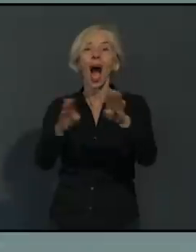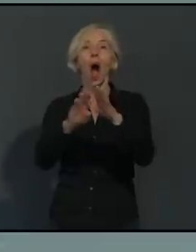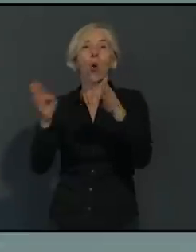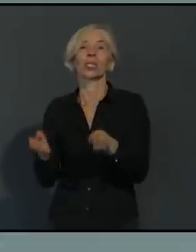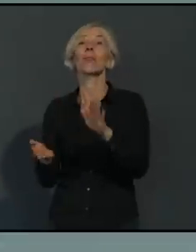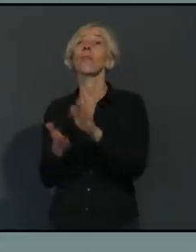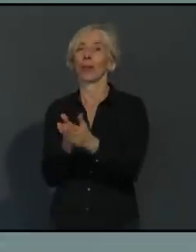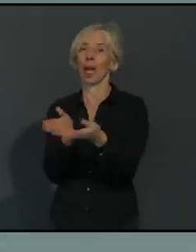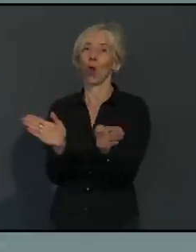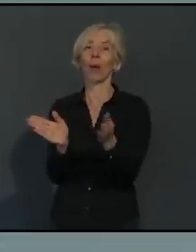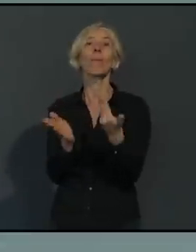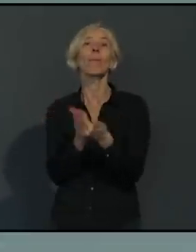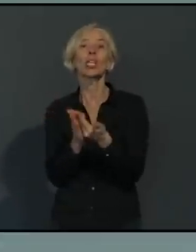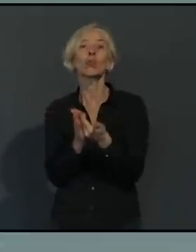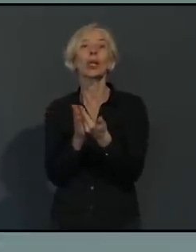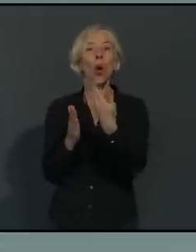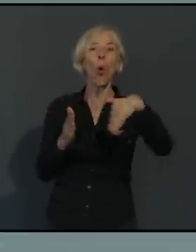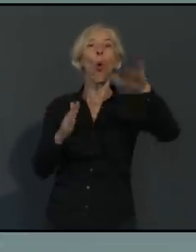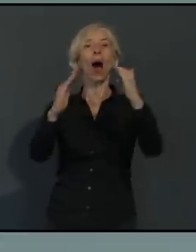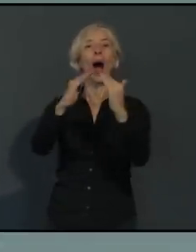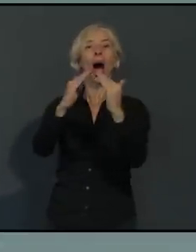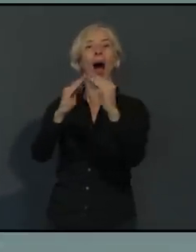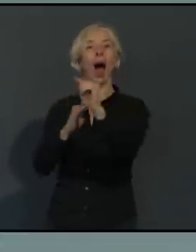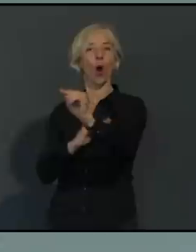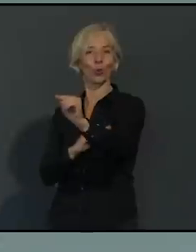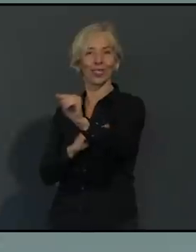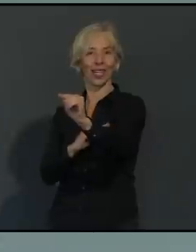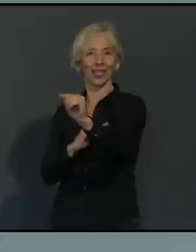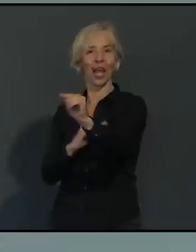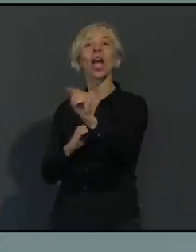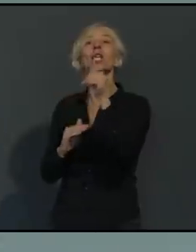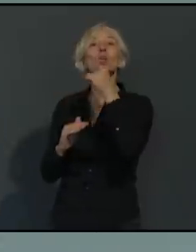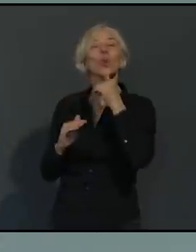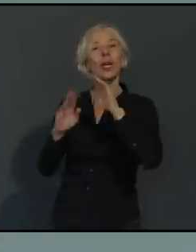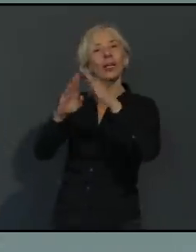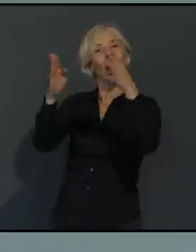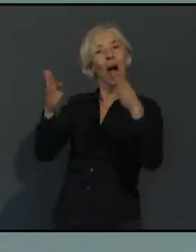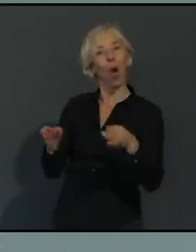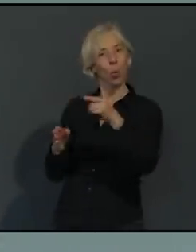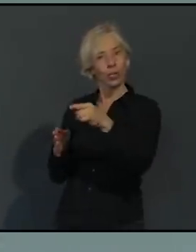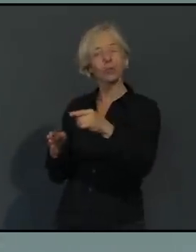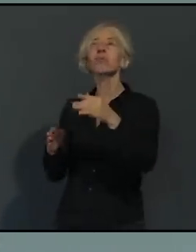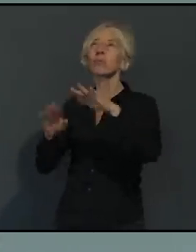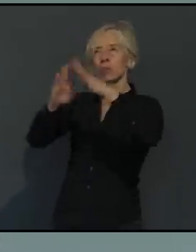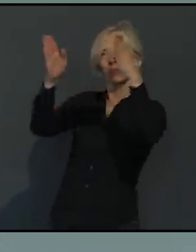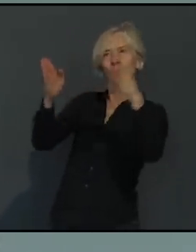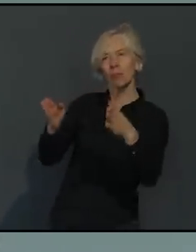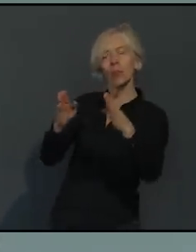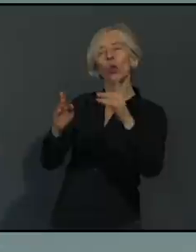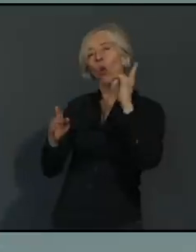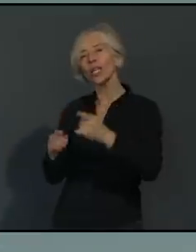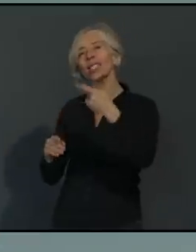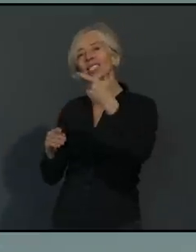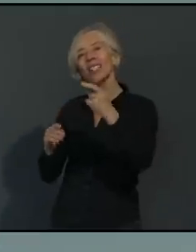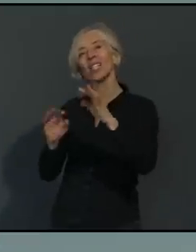Beispiel. Das Jugendhaus in Oberhausen hat 120 Quadratmeter und ist eigentlich für 120 Jugendliche zugelassen. Zurzeit